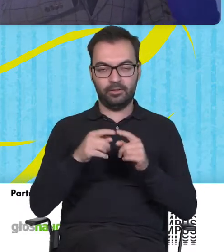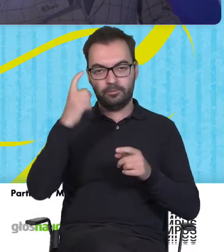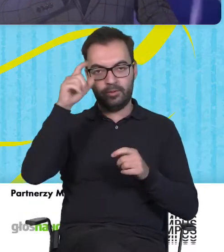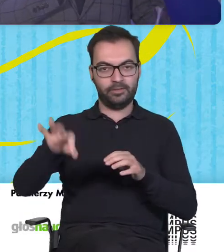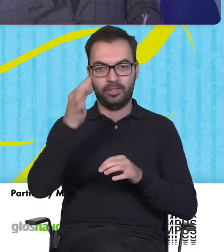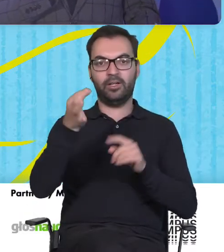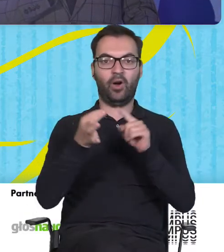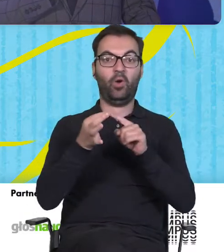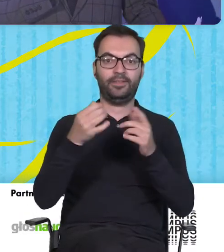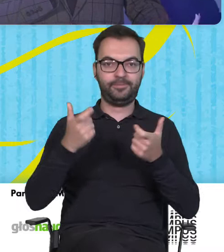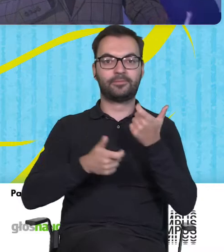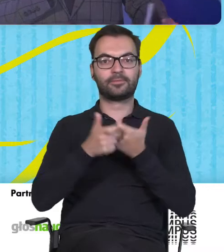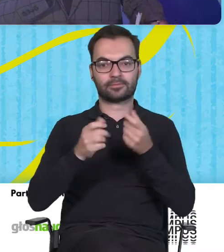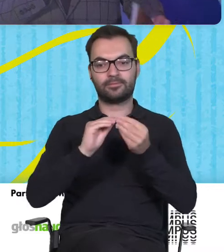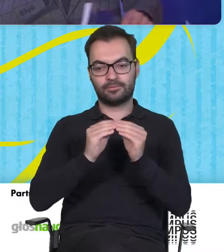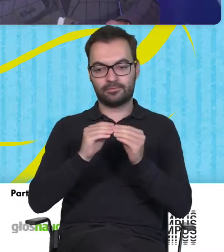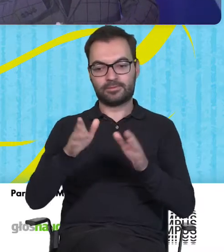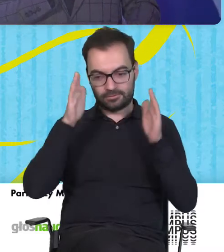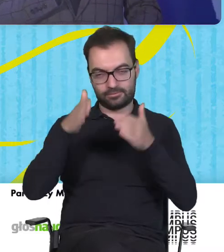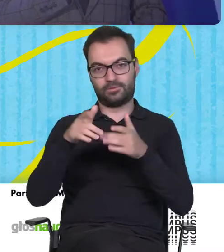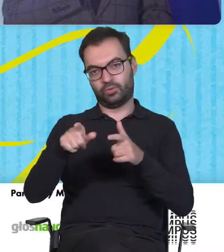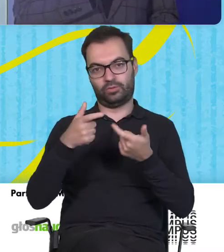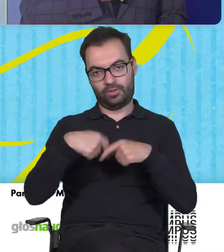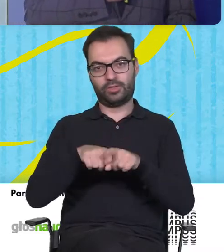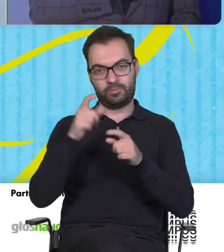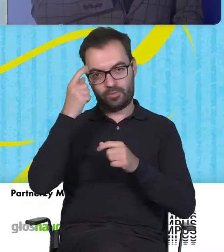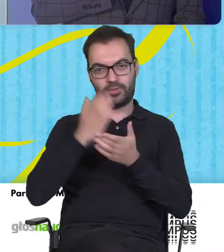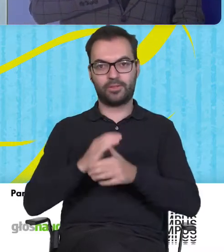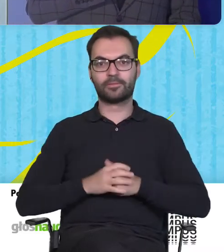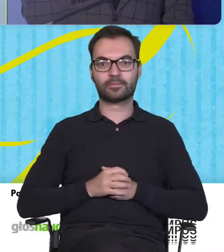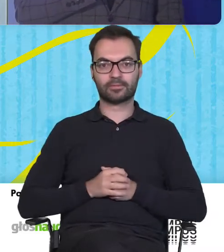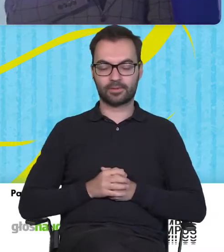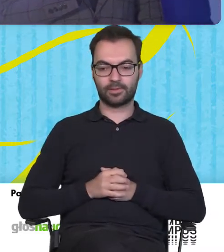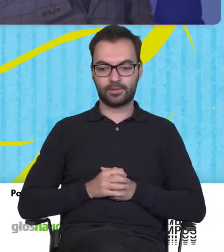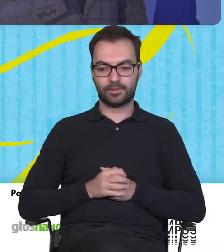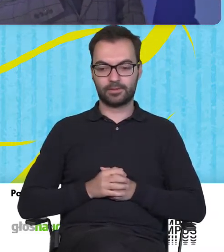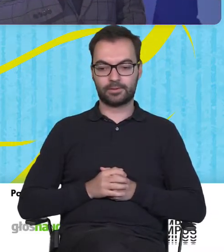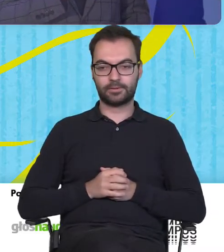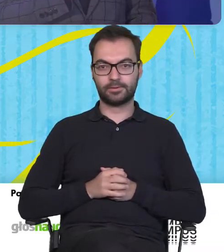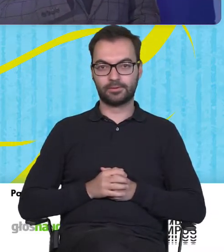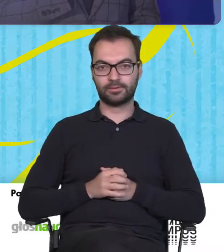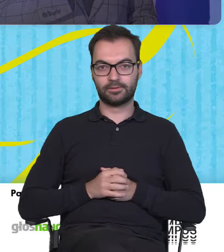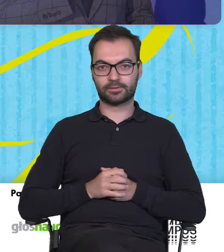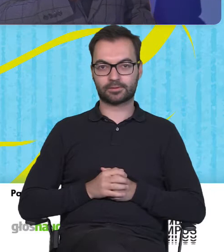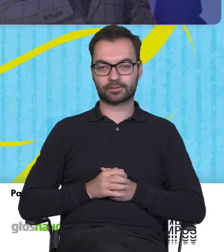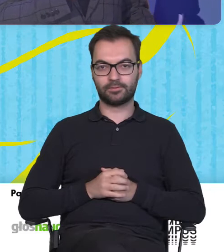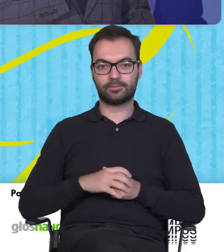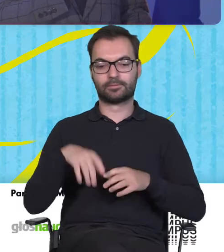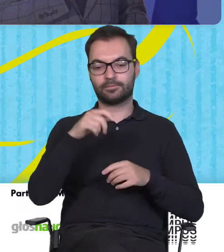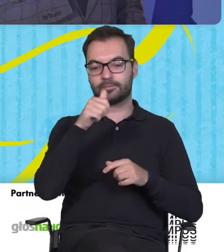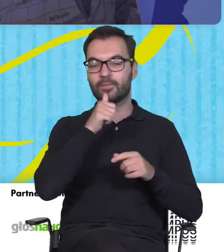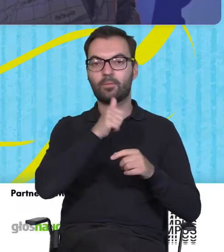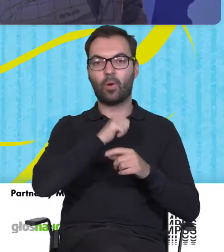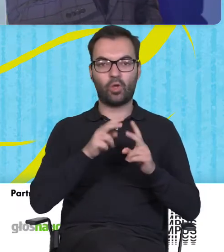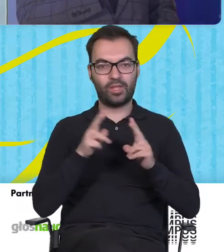który doprowadziliśmy do tego, że jakby zrealizowaliśmy w pewnym sensie. W etapie budowania prototypów mieliśmy bardzo dużo